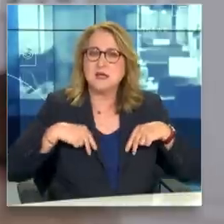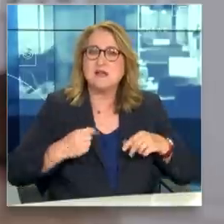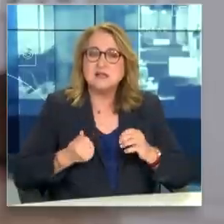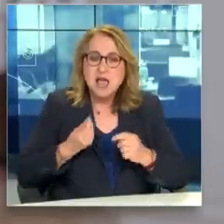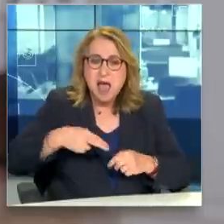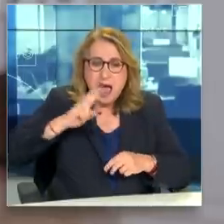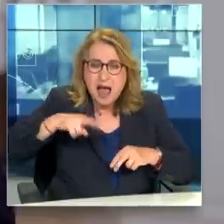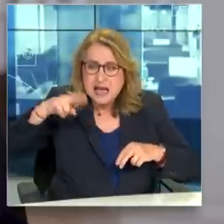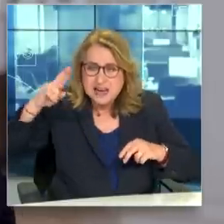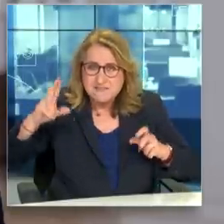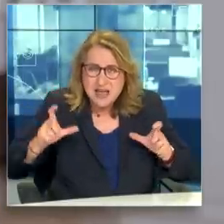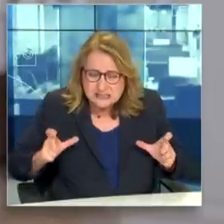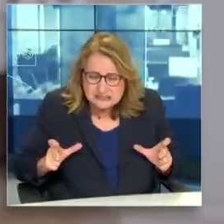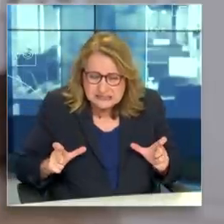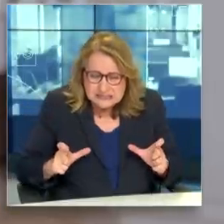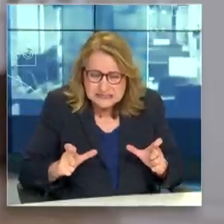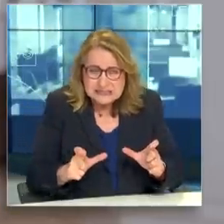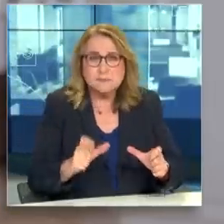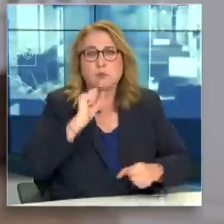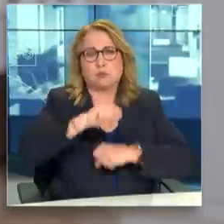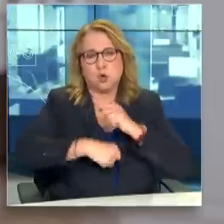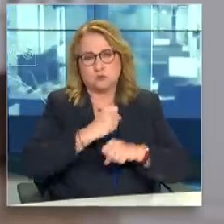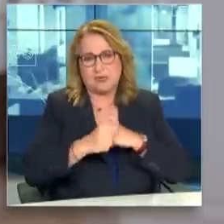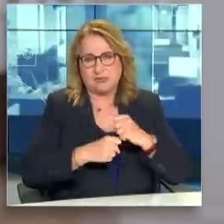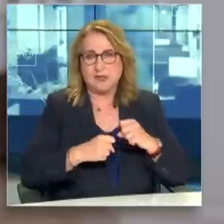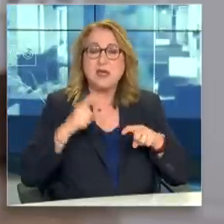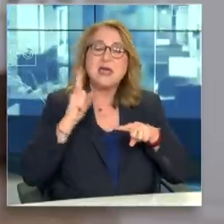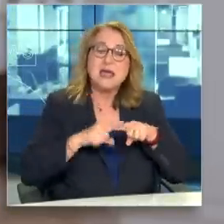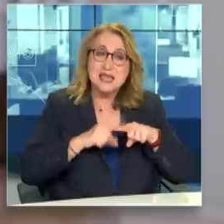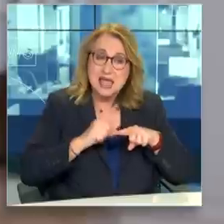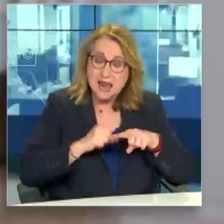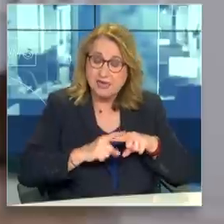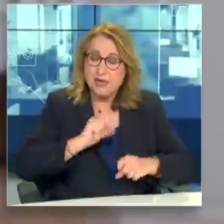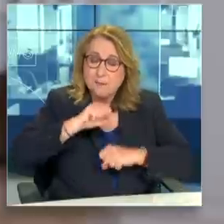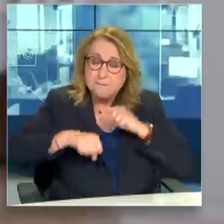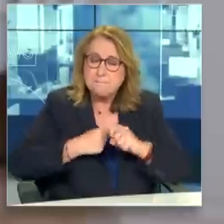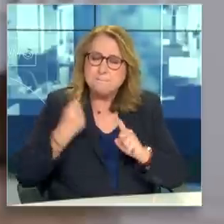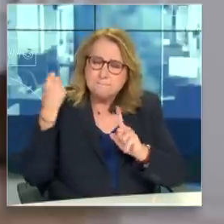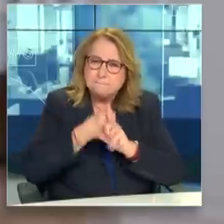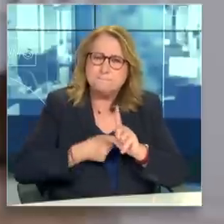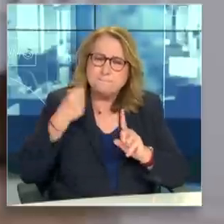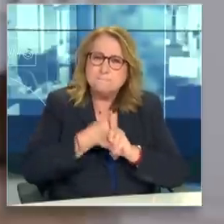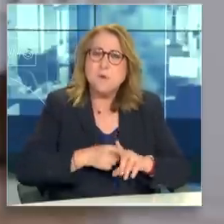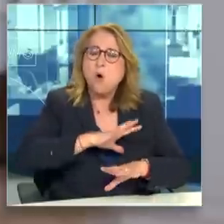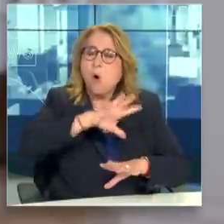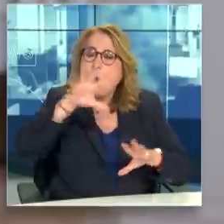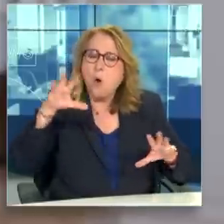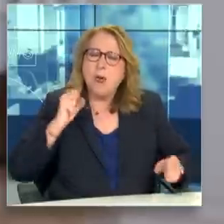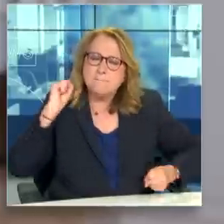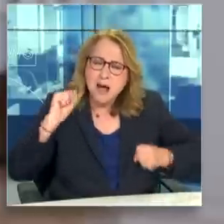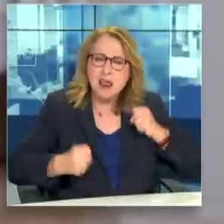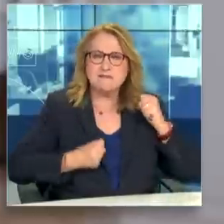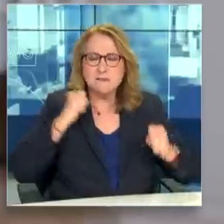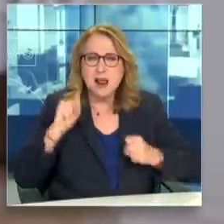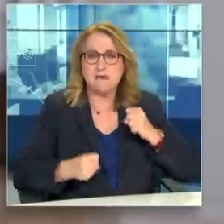η Ελλάδα απαντά στις διεθνείς προκλήσεις και κατακτά τις εθνικές διεκδικήσεις. Σε τέσσερα χρόνια, παρά τις